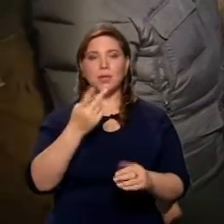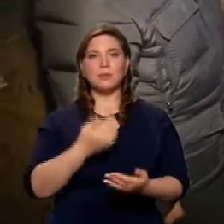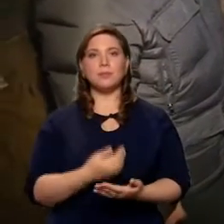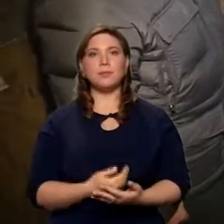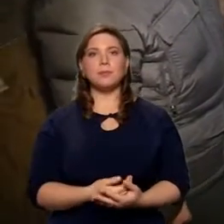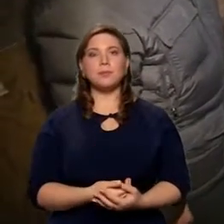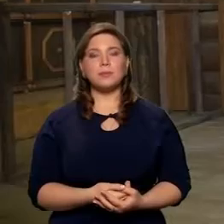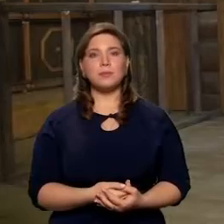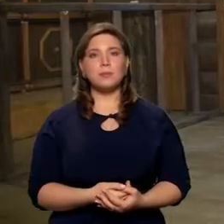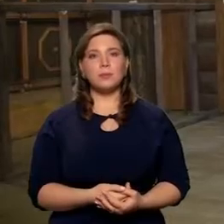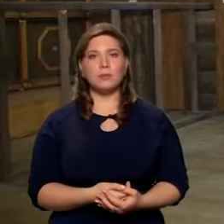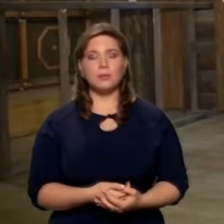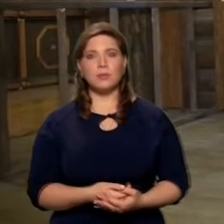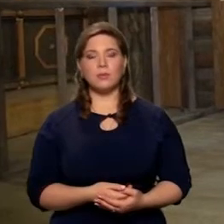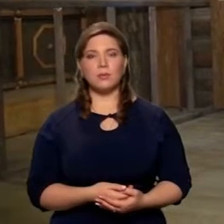паутик. Да.